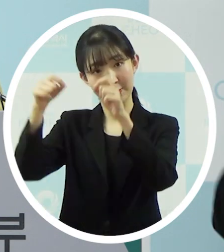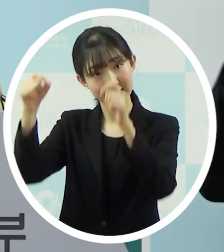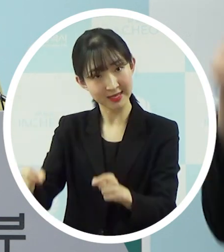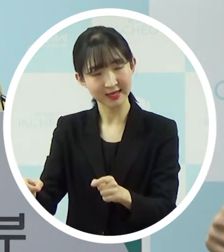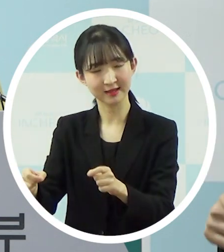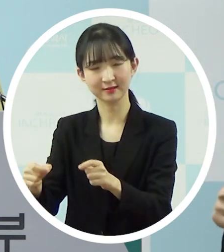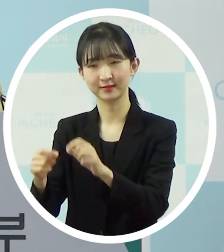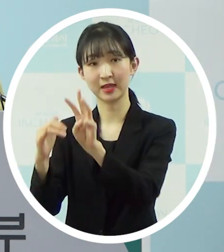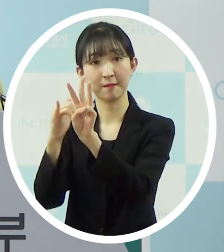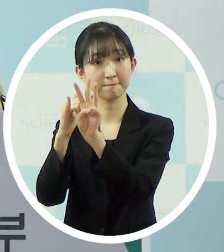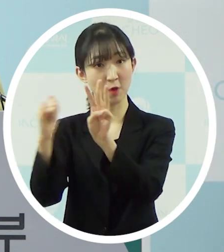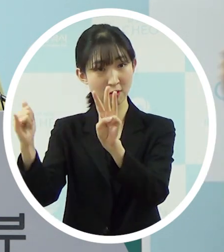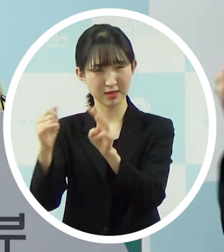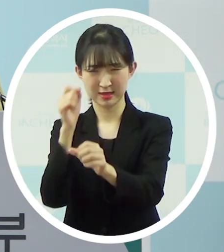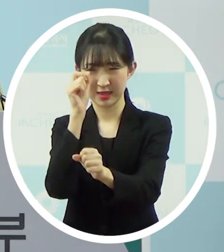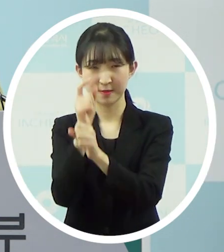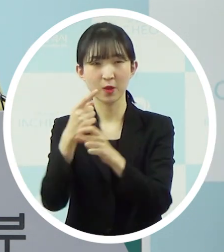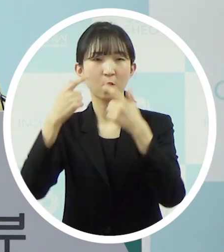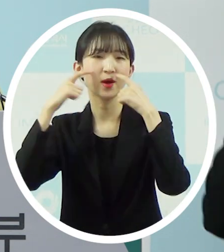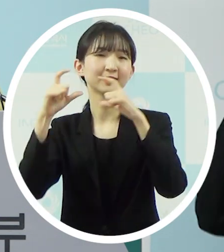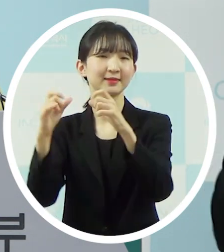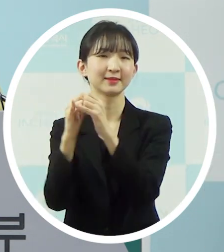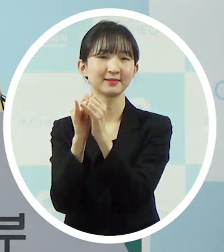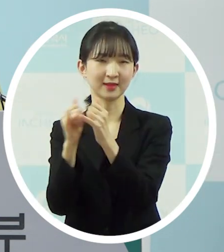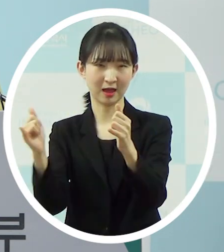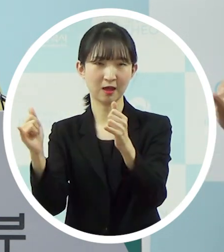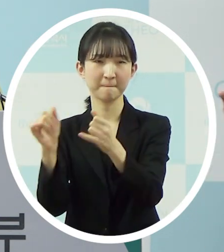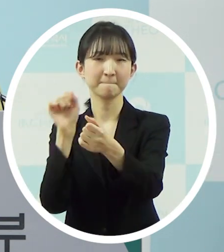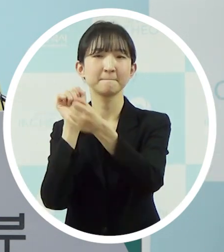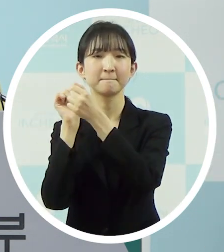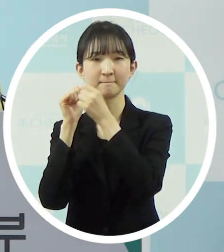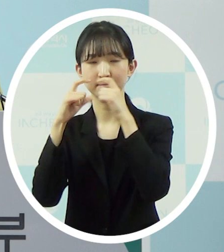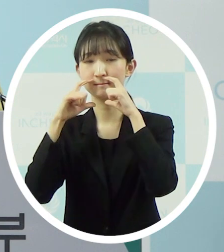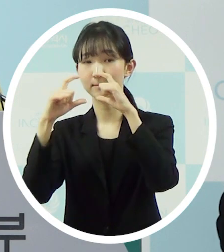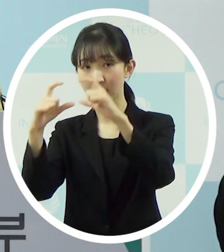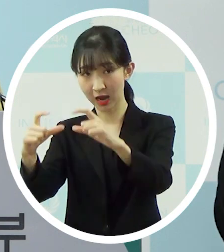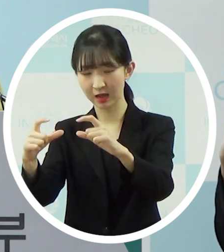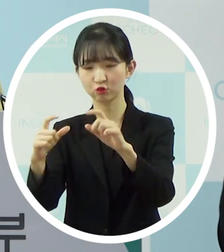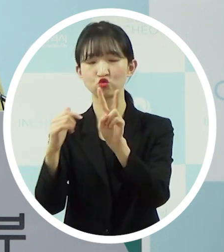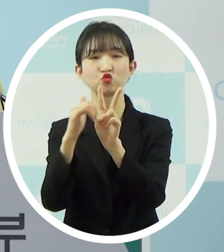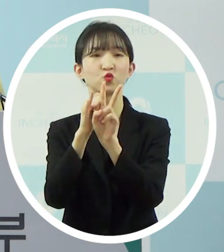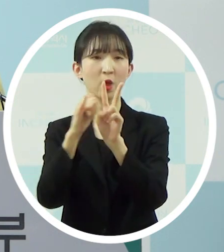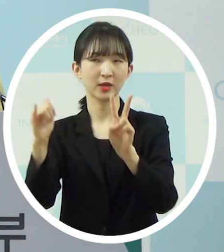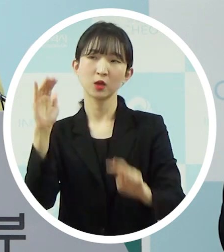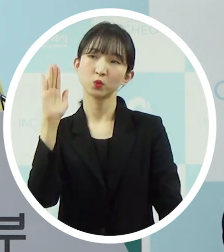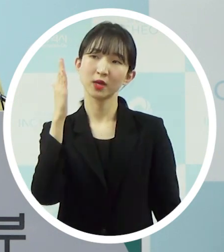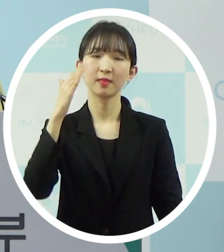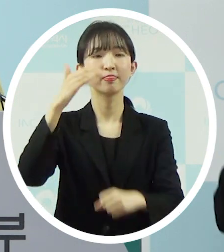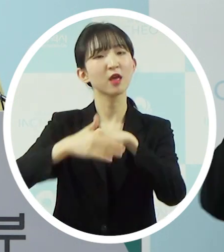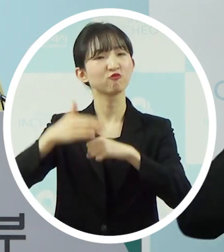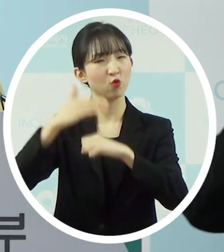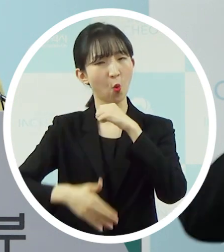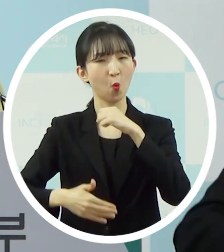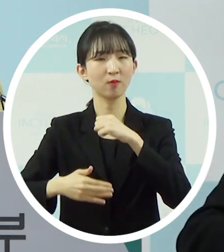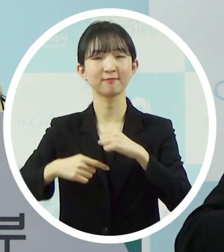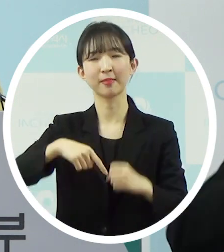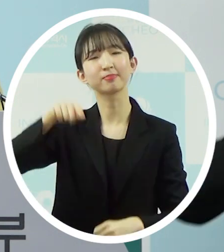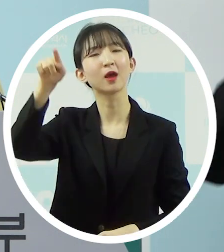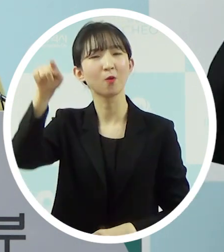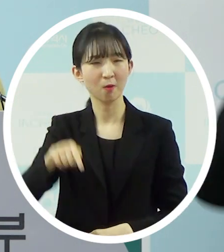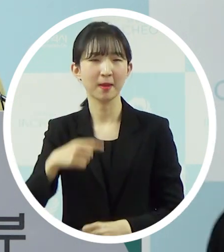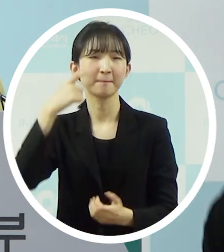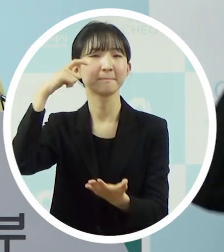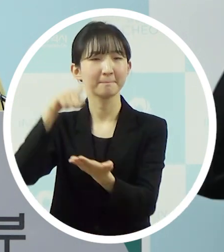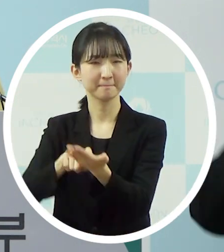3명의 동료가 이미 확진 판정을 받았고 그 중 2명이 최근 대구로 출장을 다녀온 것으로